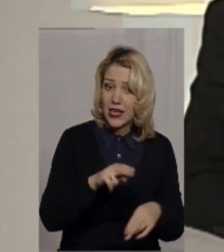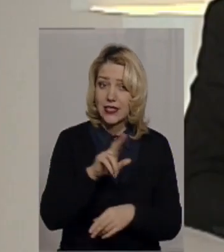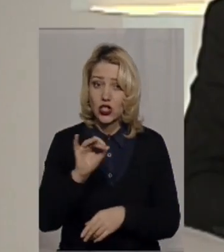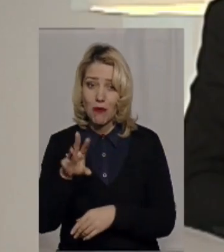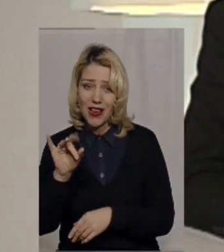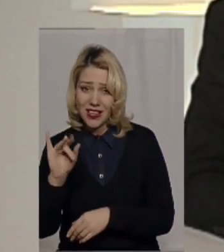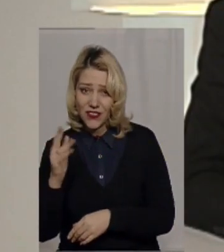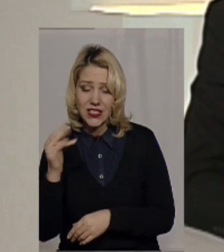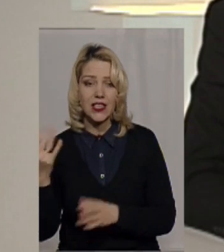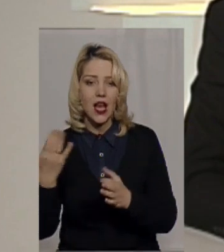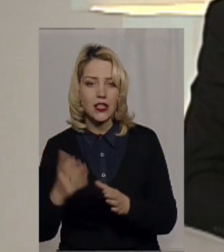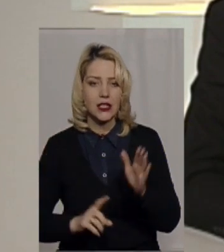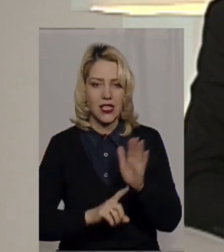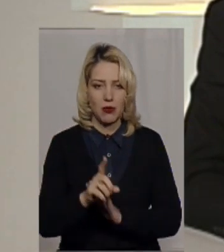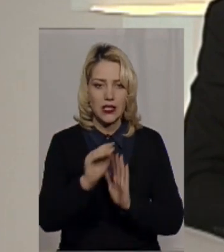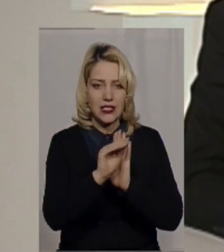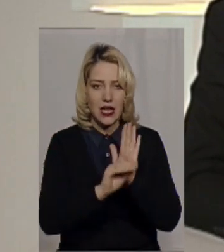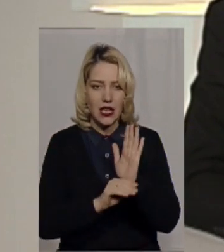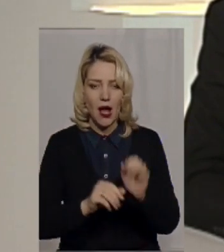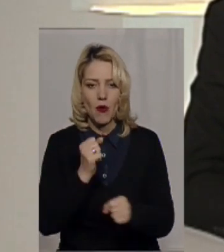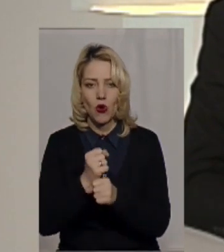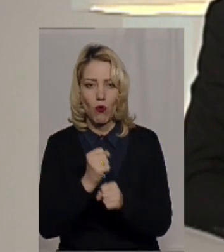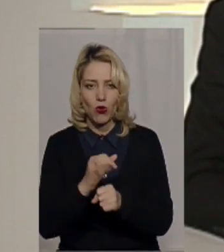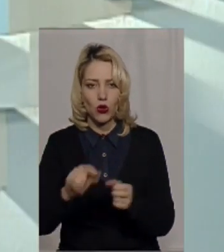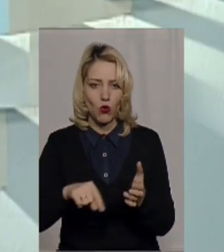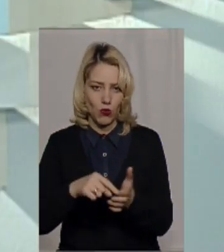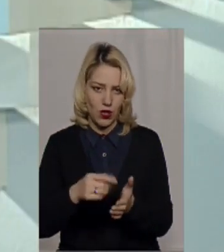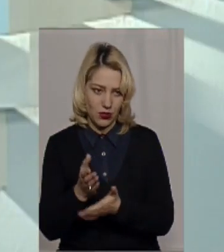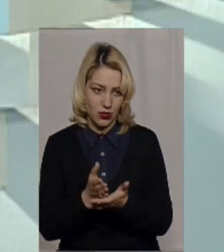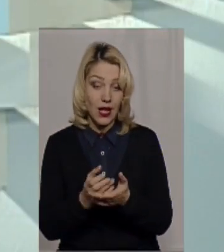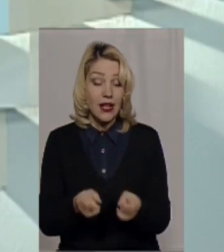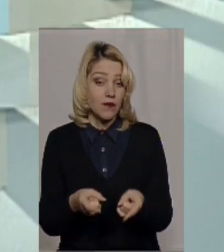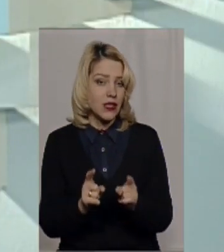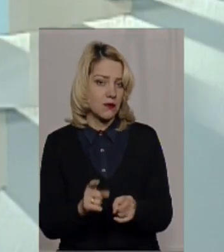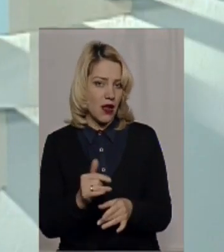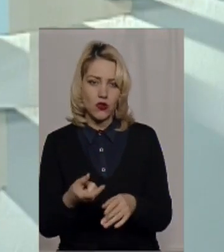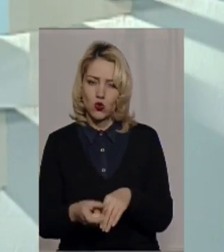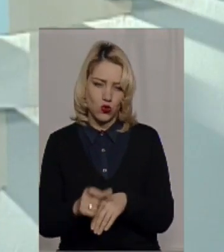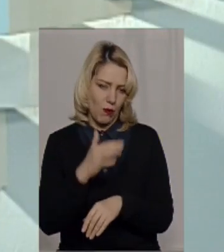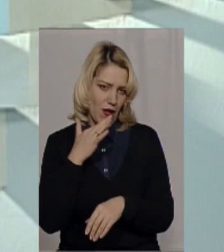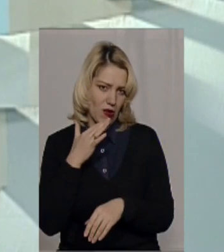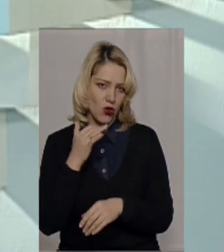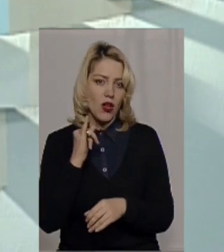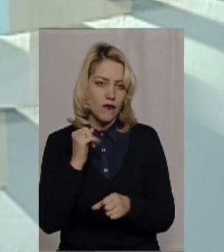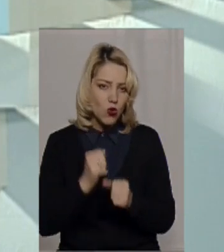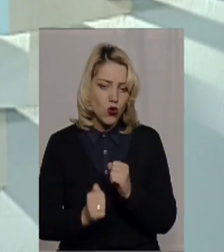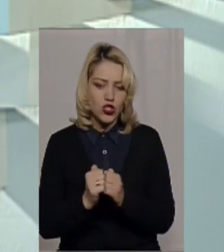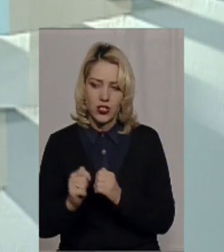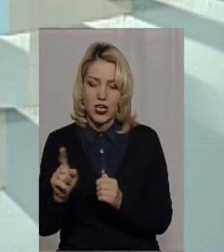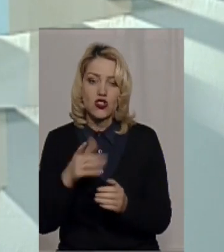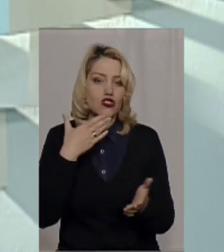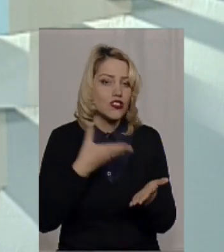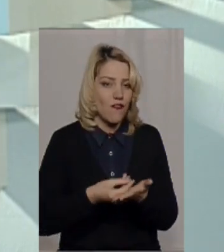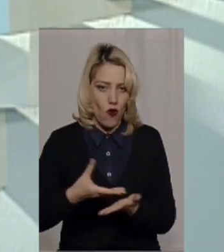які там запускають схеми роботи в комунальній службі. Насправді дуже багато. І в кожного є щось